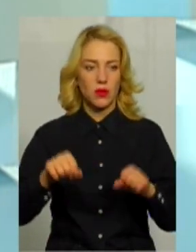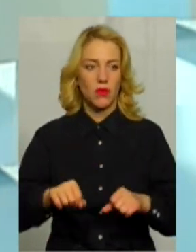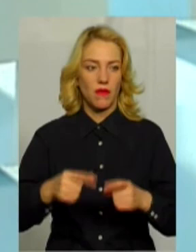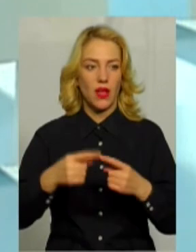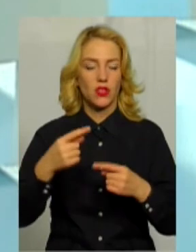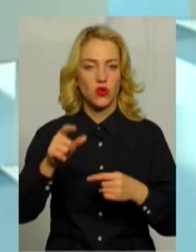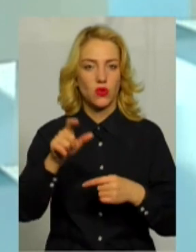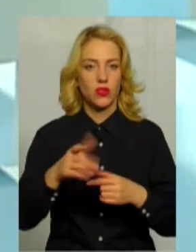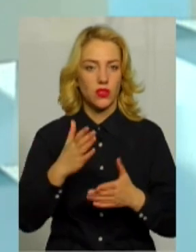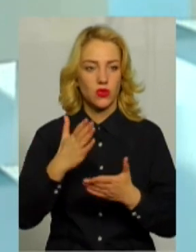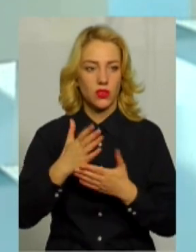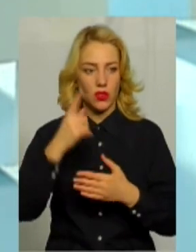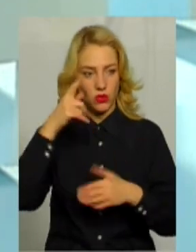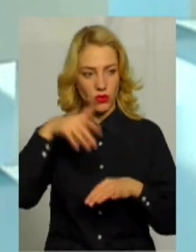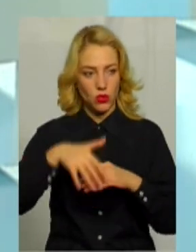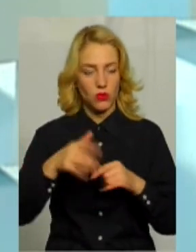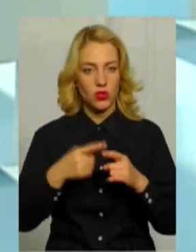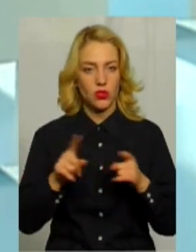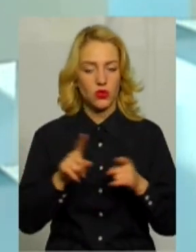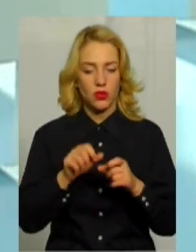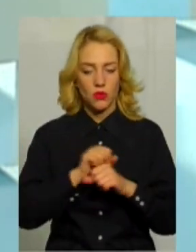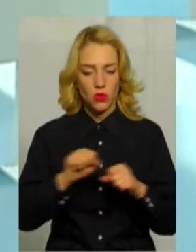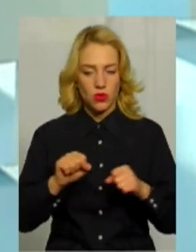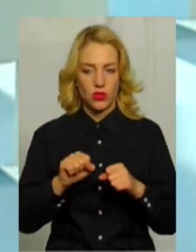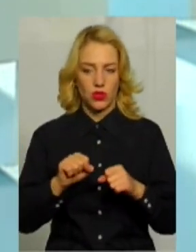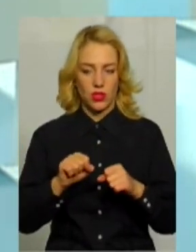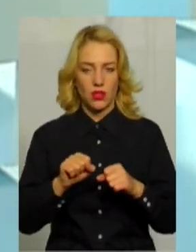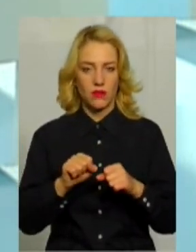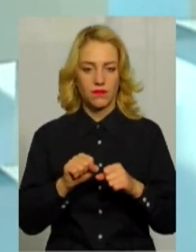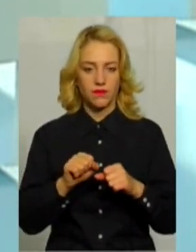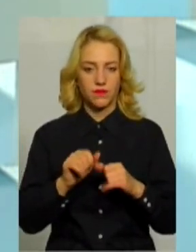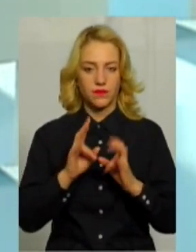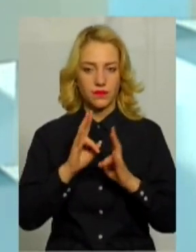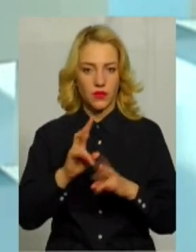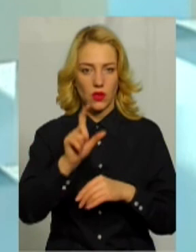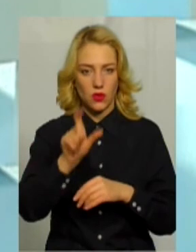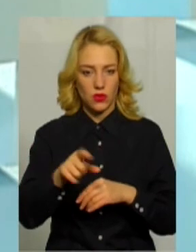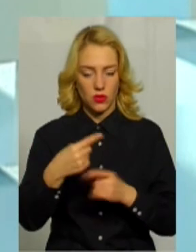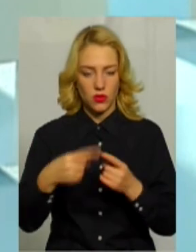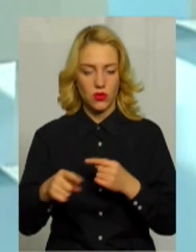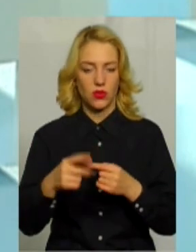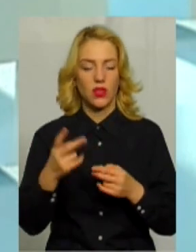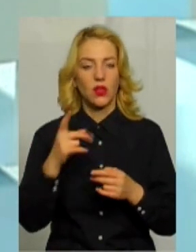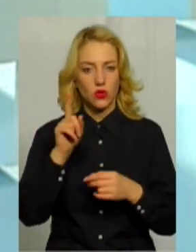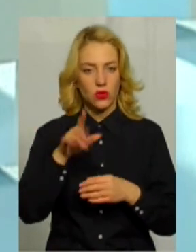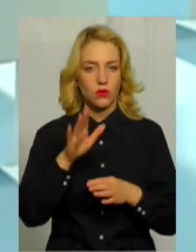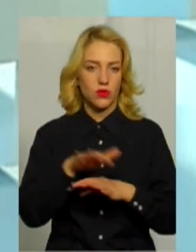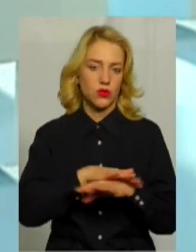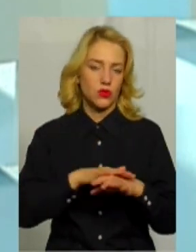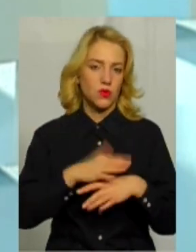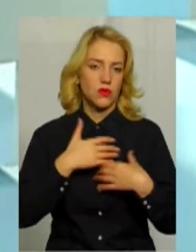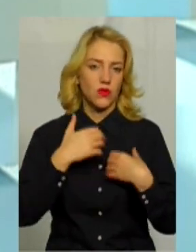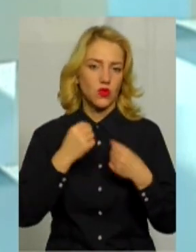І якщо є усвідомлення того, що не можна ці межі переходити, тоді наше суспільство буде іншим, воно буде здоровим. І ми сьогодні маємо говорити